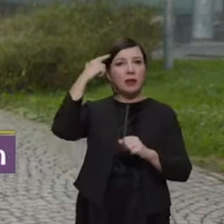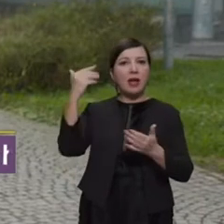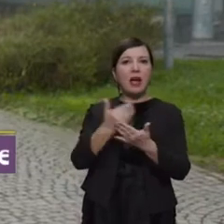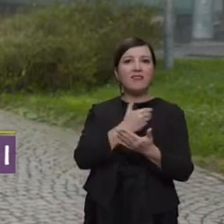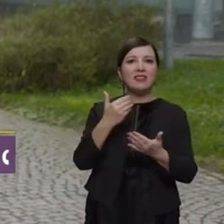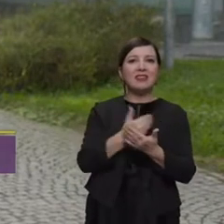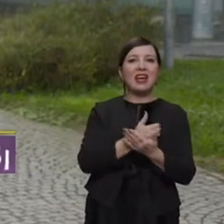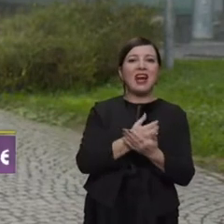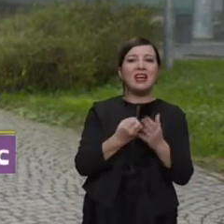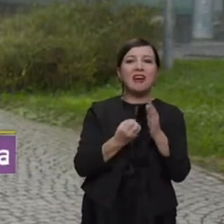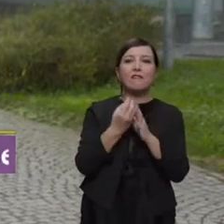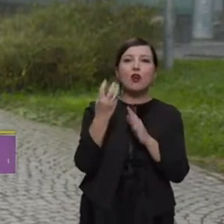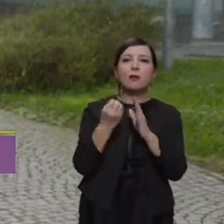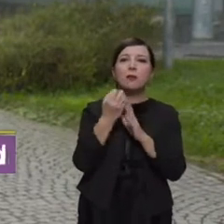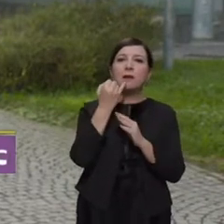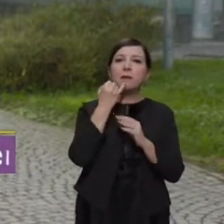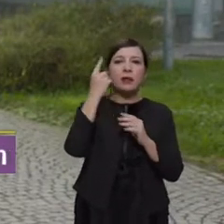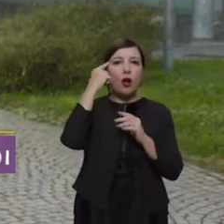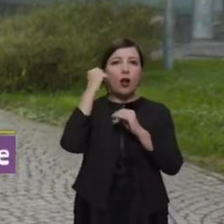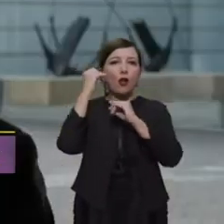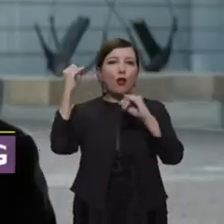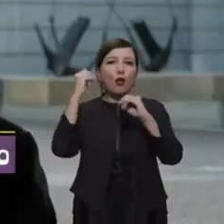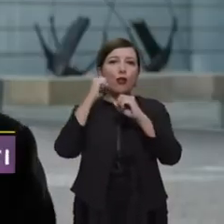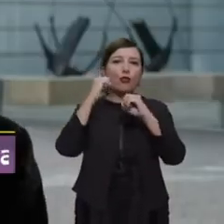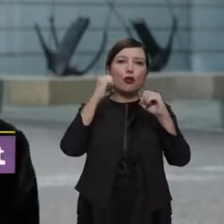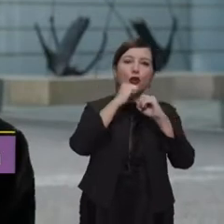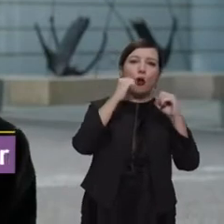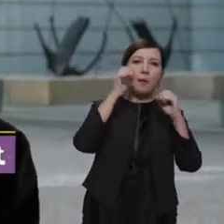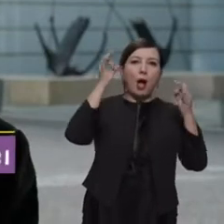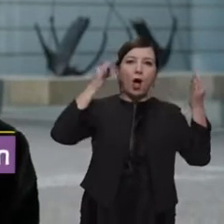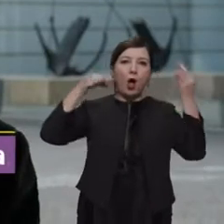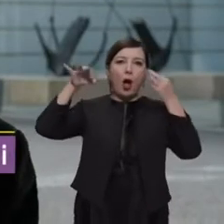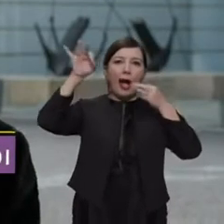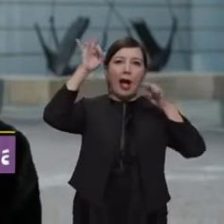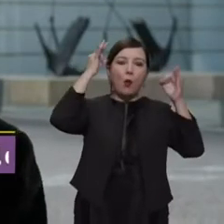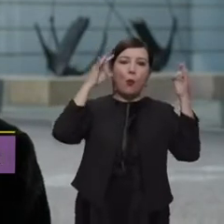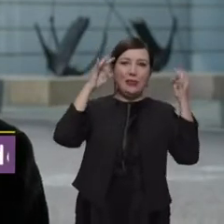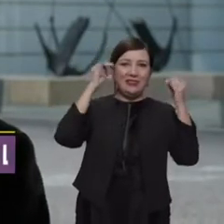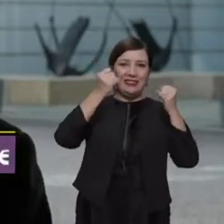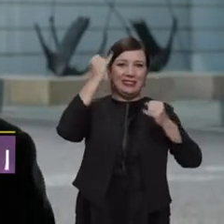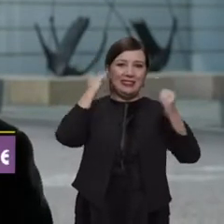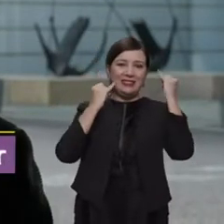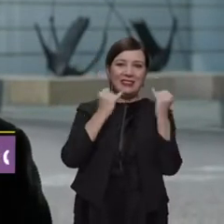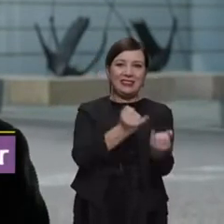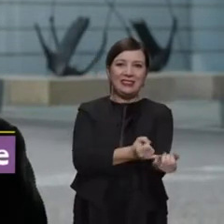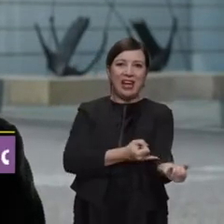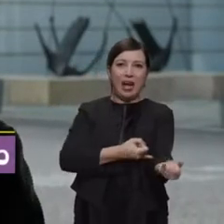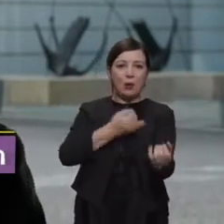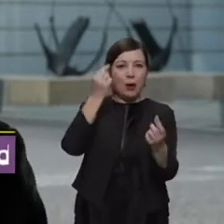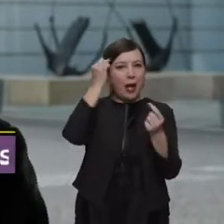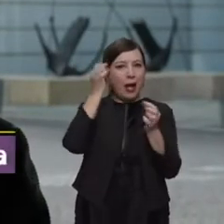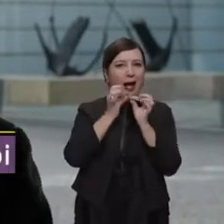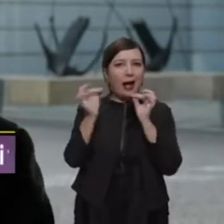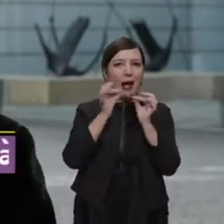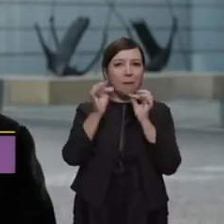la formazione di quei piccoli trombi, cioè dei coaguli sanguigni che arrivano nei